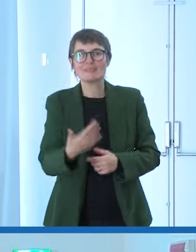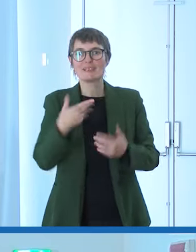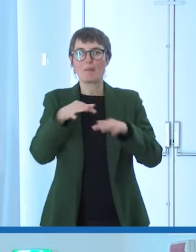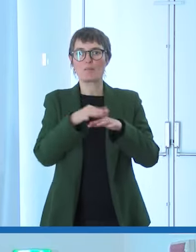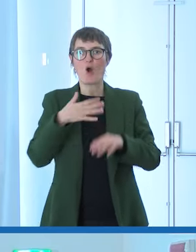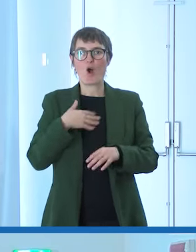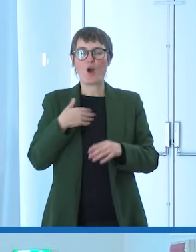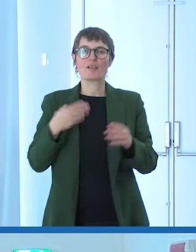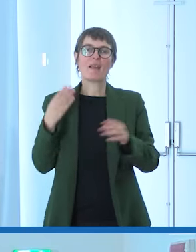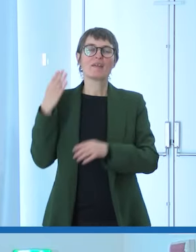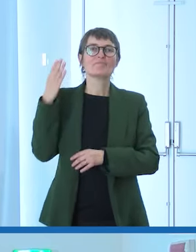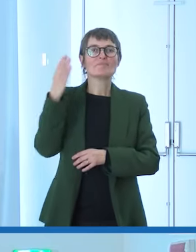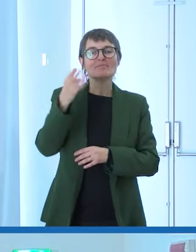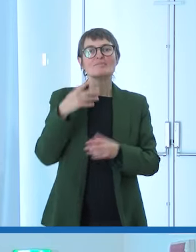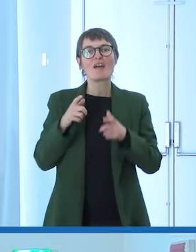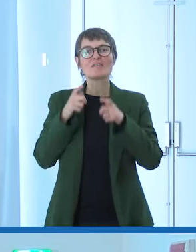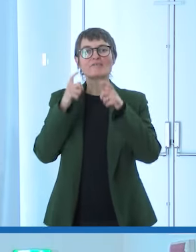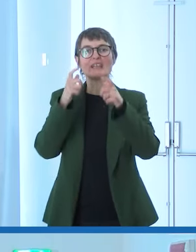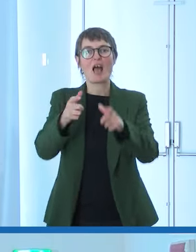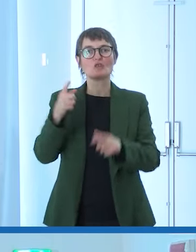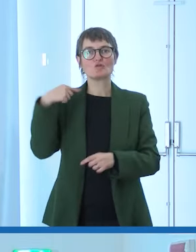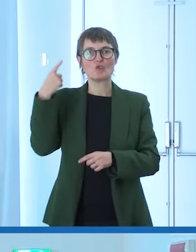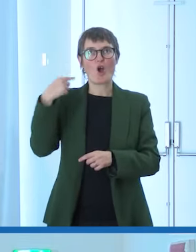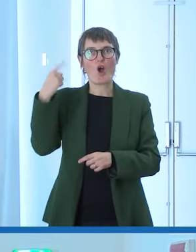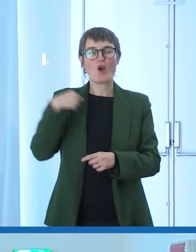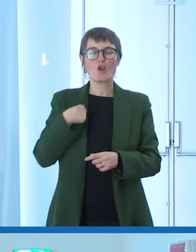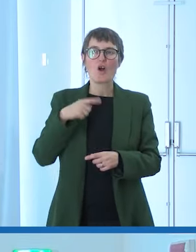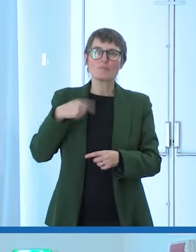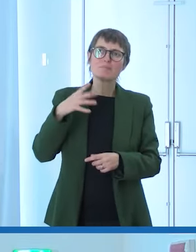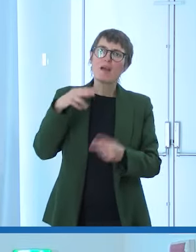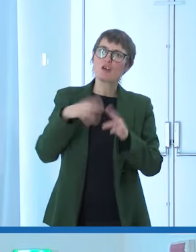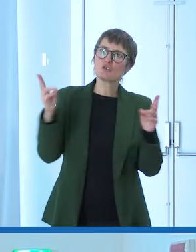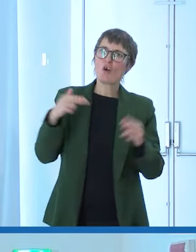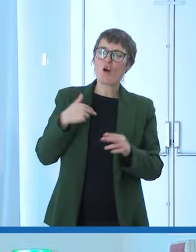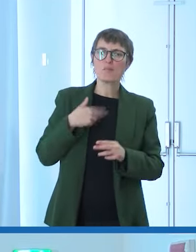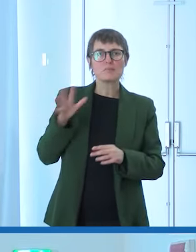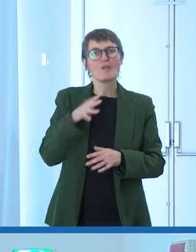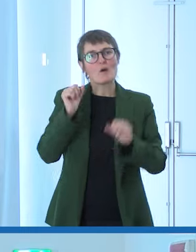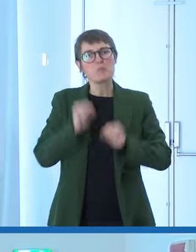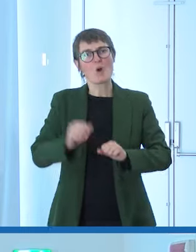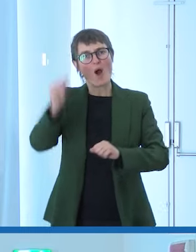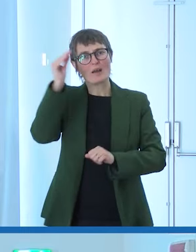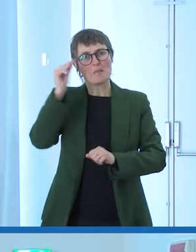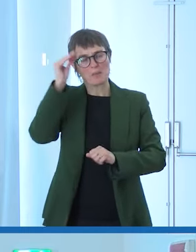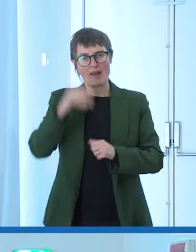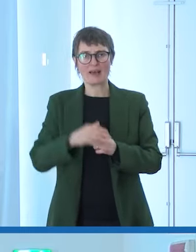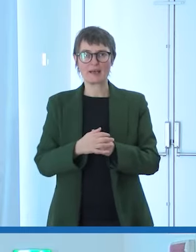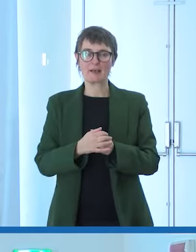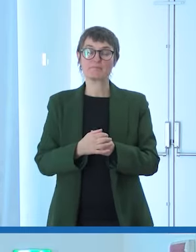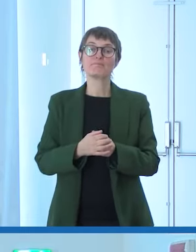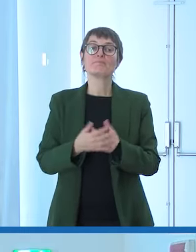e ho scoperto che con più difficoltà ma potevo riuscire a fare anche quella cosa lì a un certo punto ero convinto anche di non